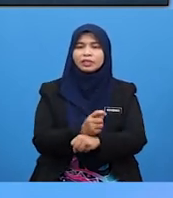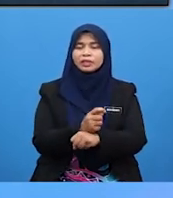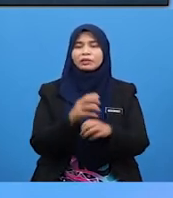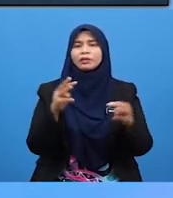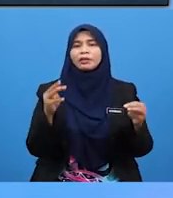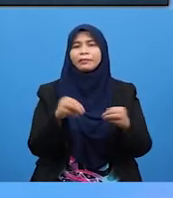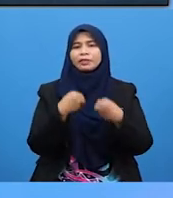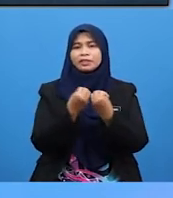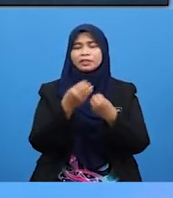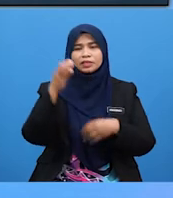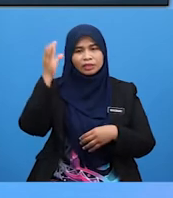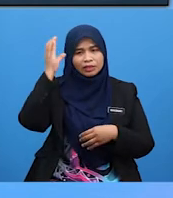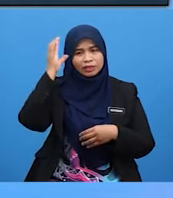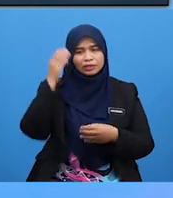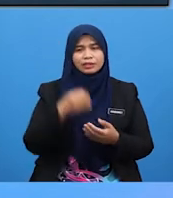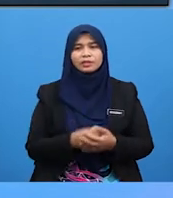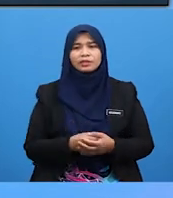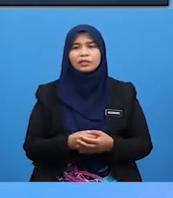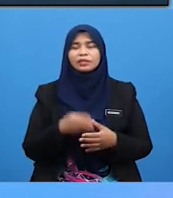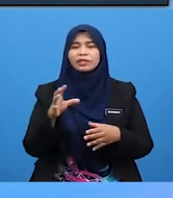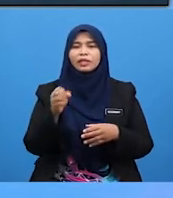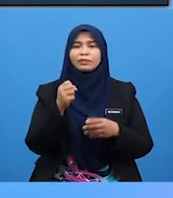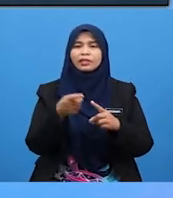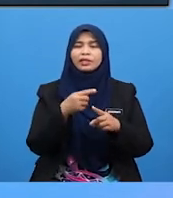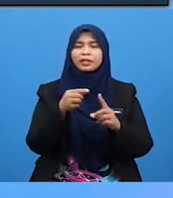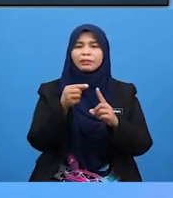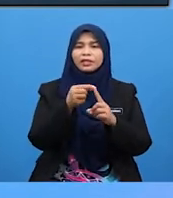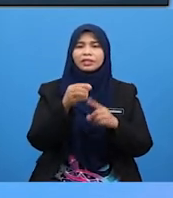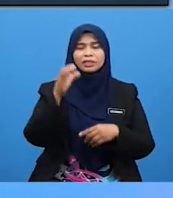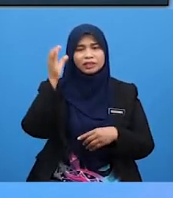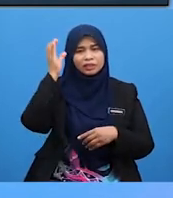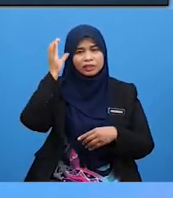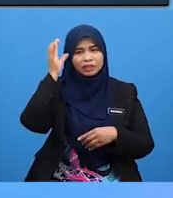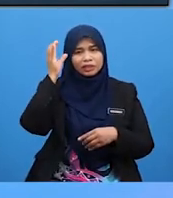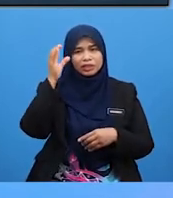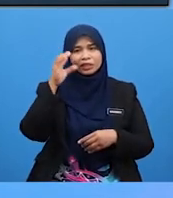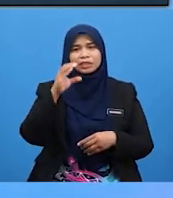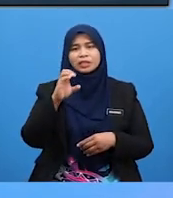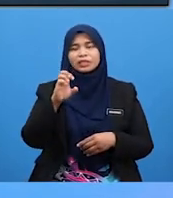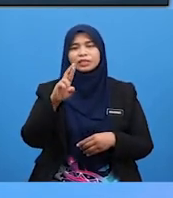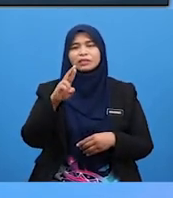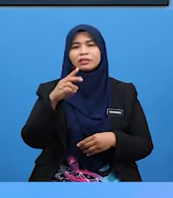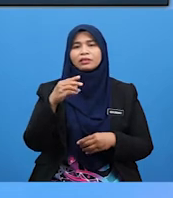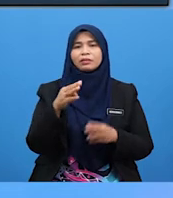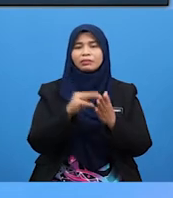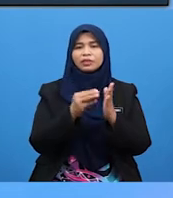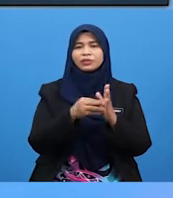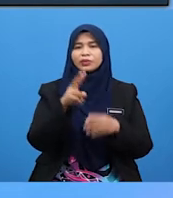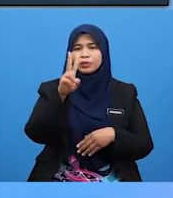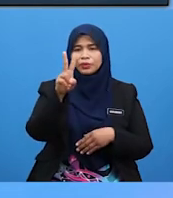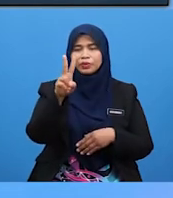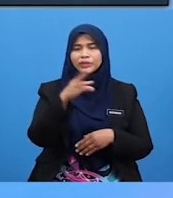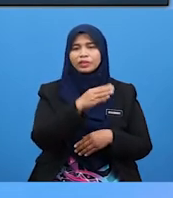Cina Erhu Diambil Dari Perkataan Cina Iaitu Er Bermaksud Dua